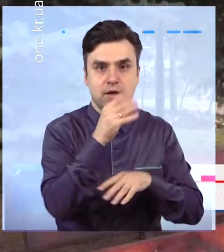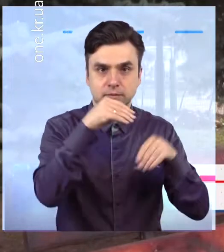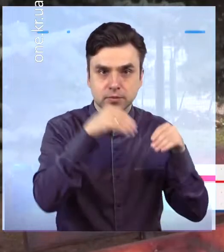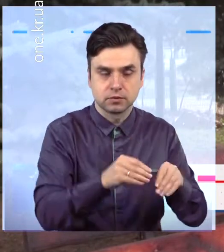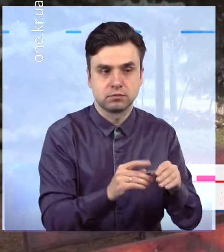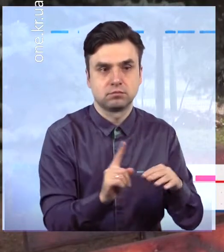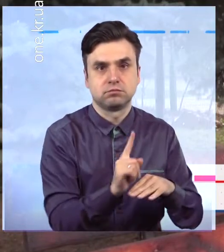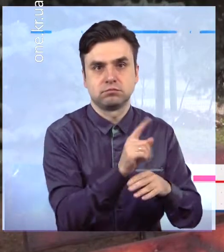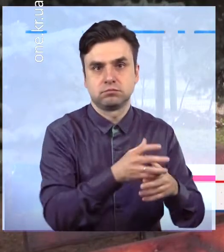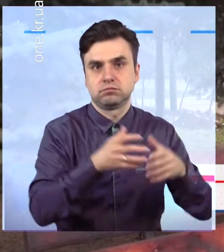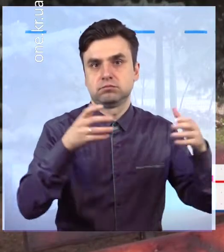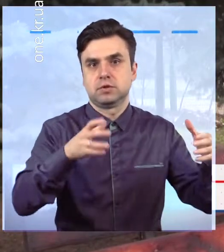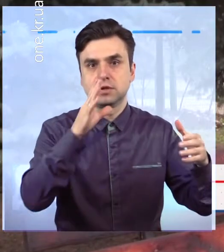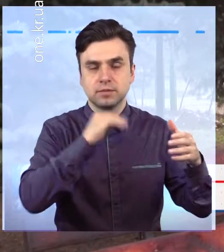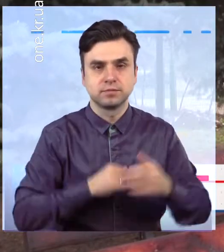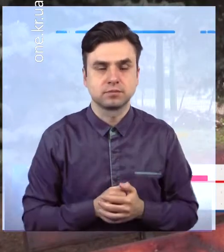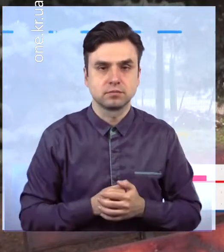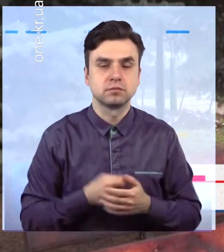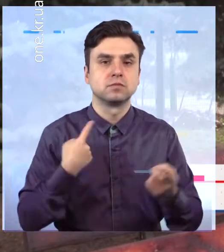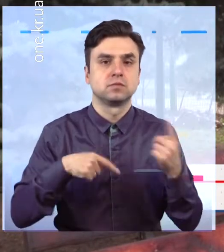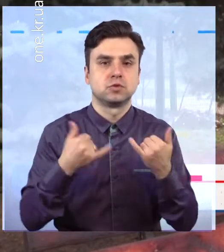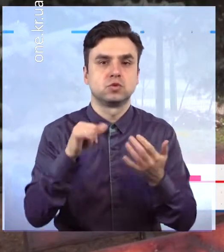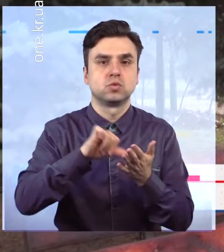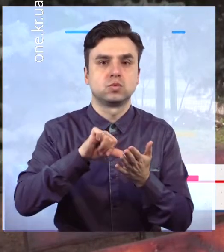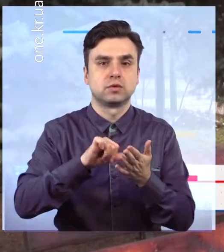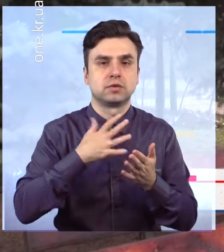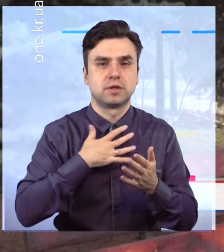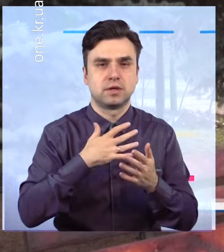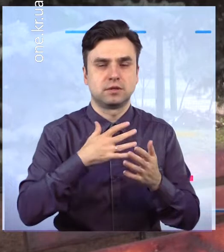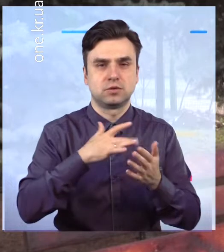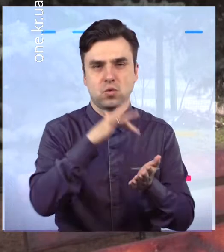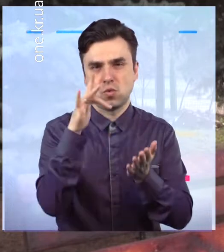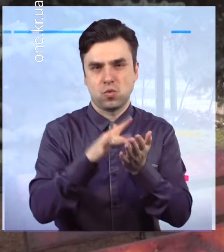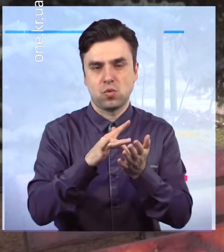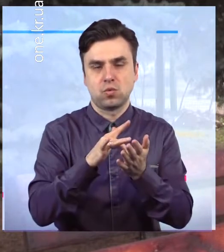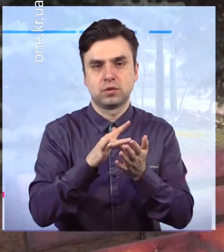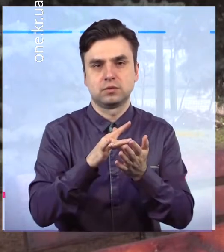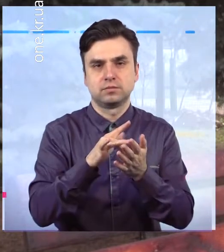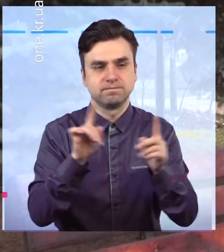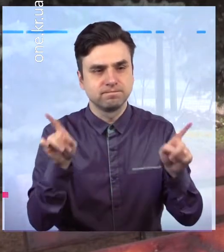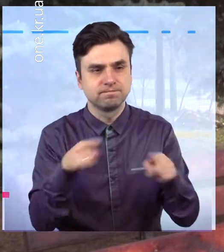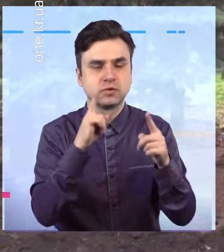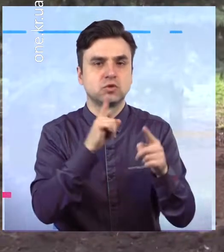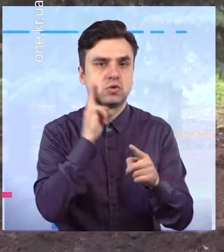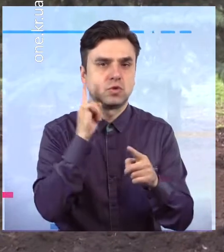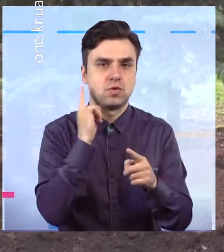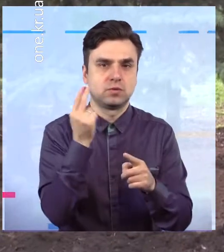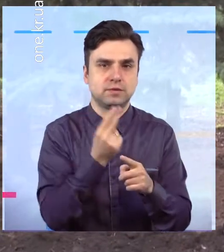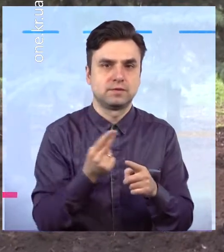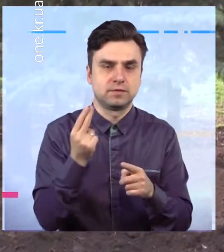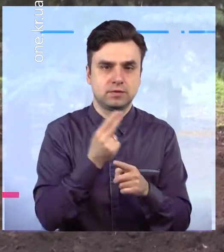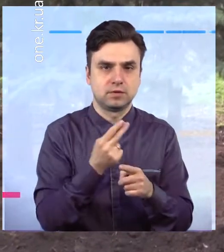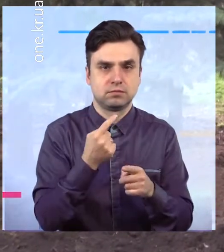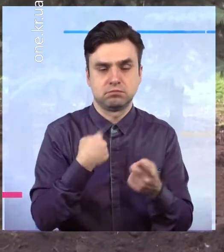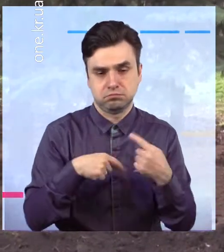участь по озеленню нашого міста. Ми дуже вдячні, що нам допомагають зборені, затишку та краси нашого міста. Багато